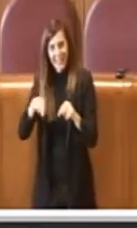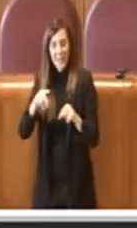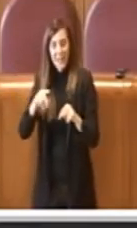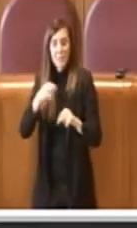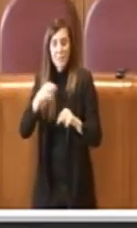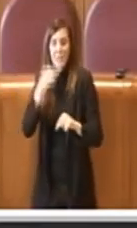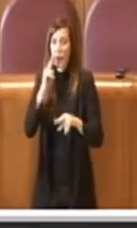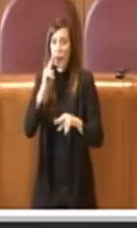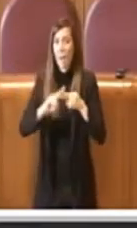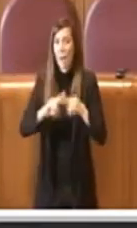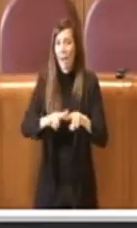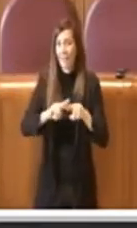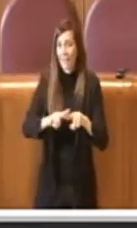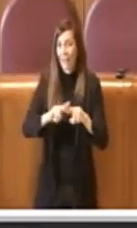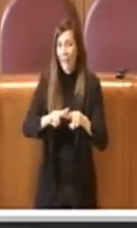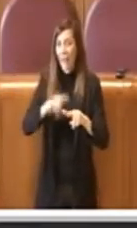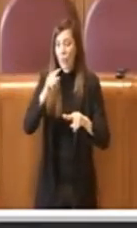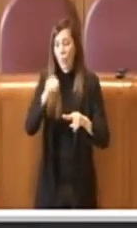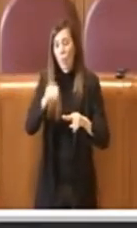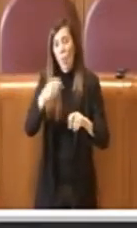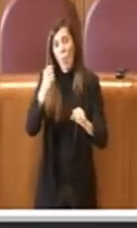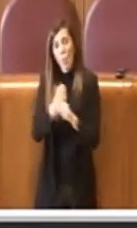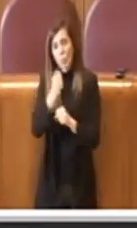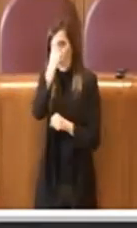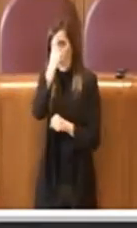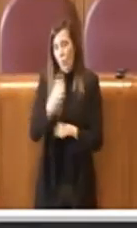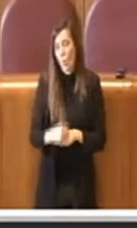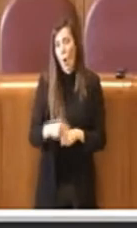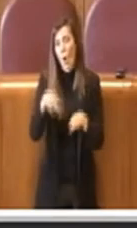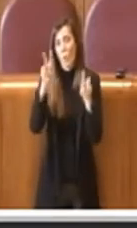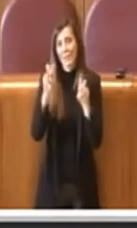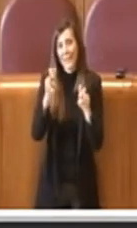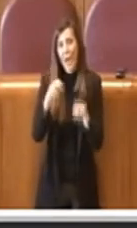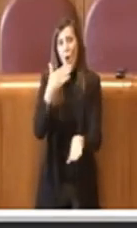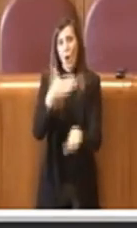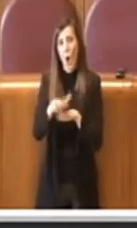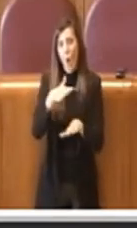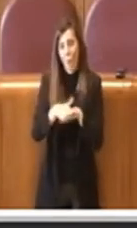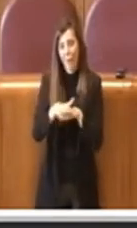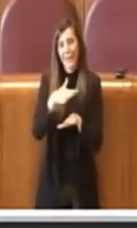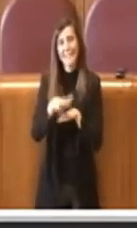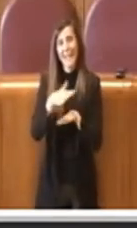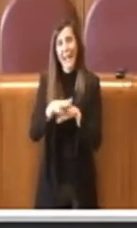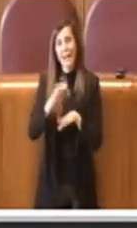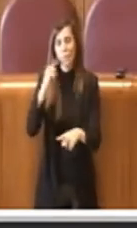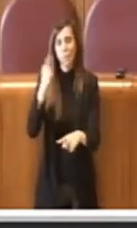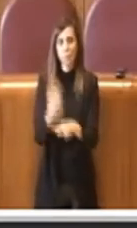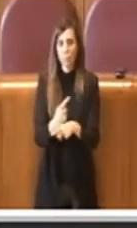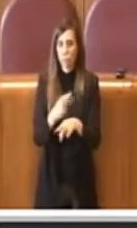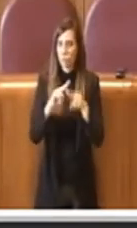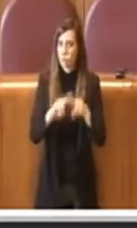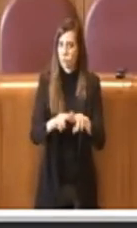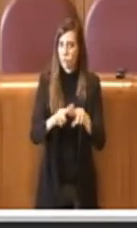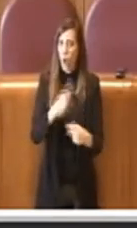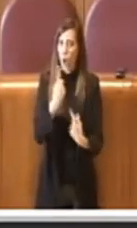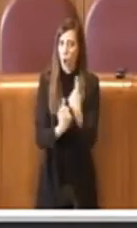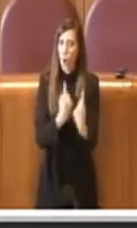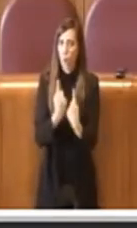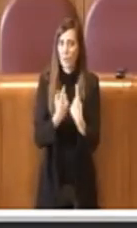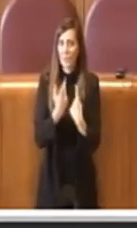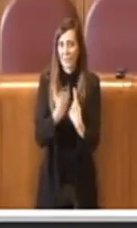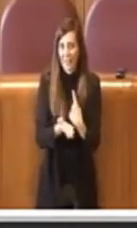vocazione e quindi le tematiche, le competenze che si trattano in quel contesto,